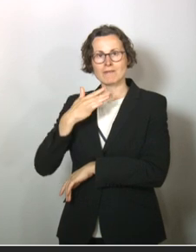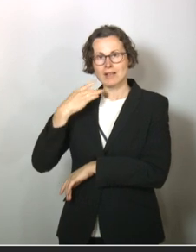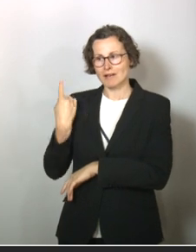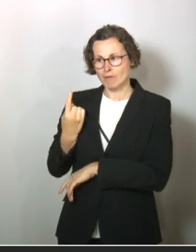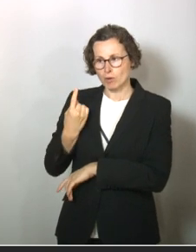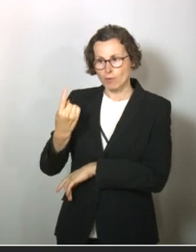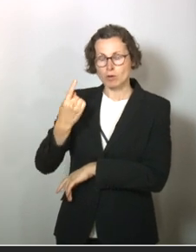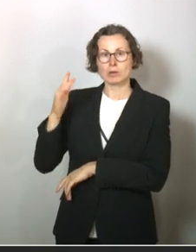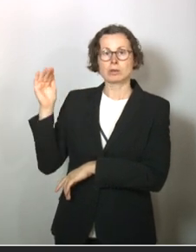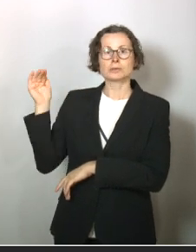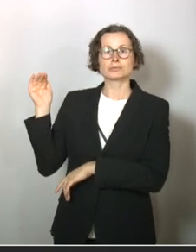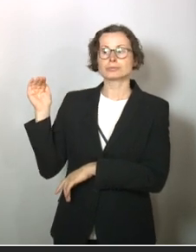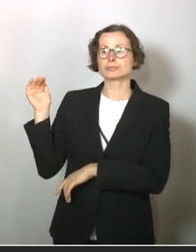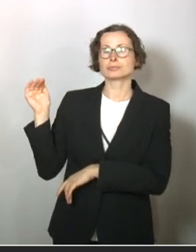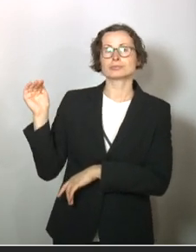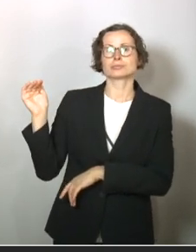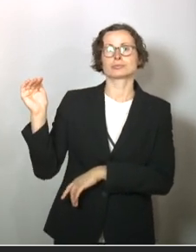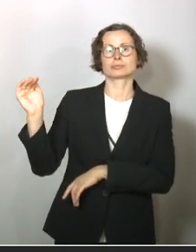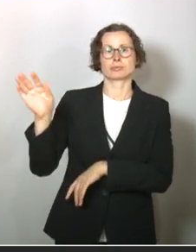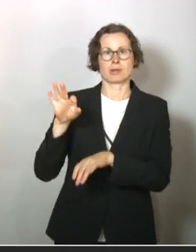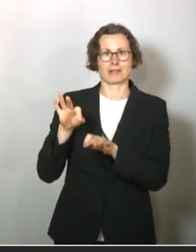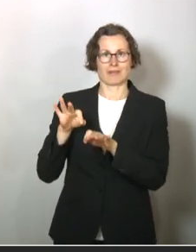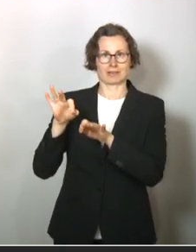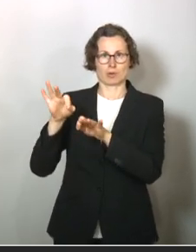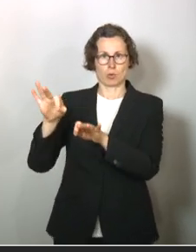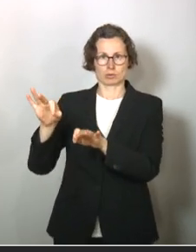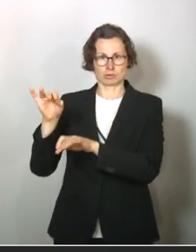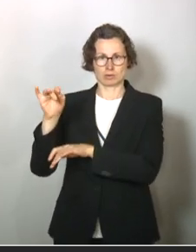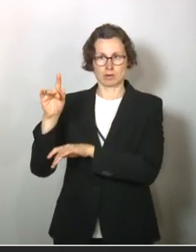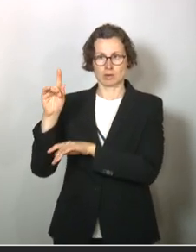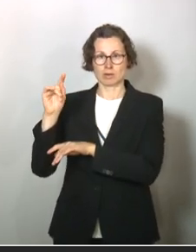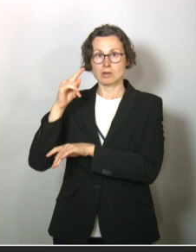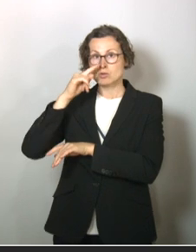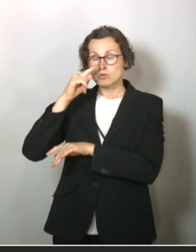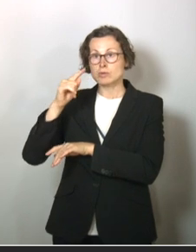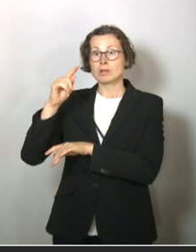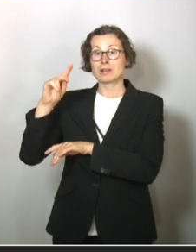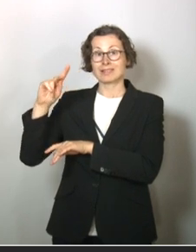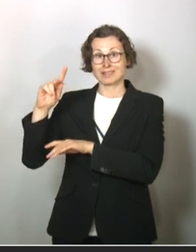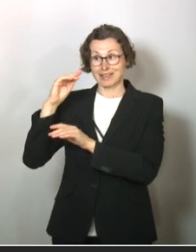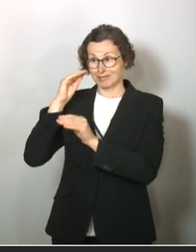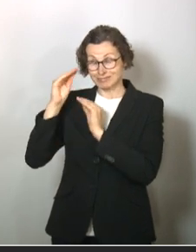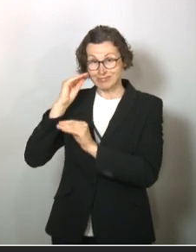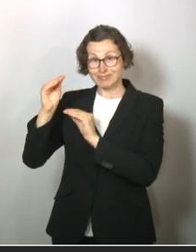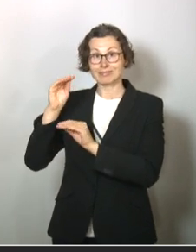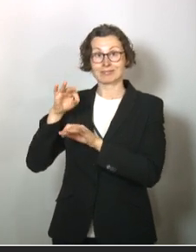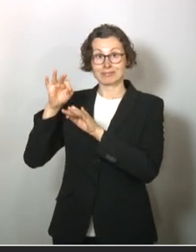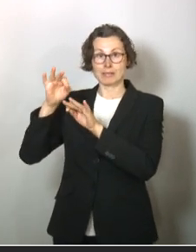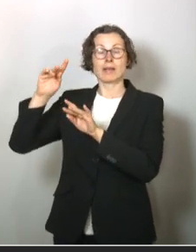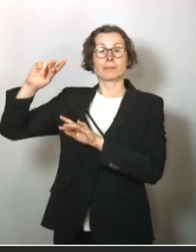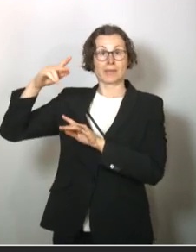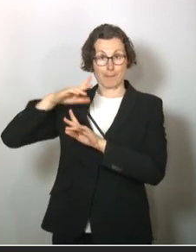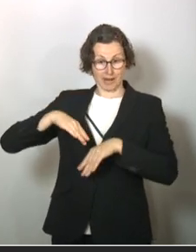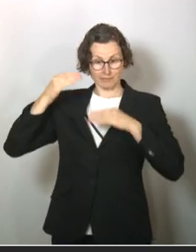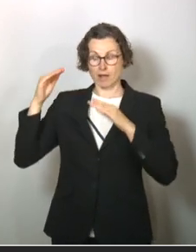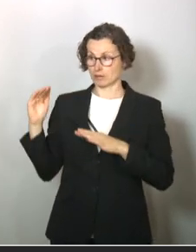immer sehr stiefmütterlich behandelt wurde, war an zweiter Stelle der absoluten Zahlen der infektionsregistrierten Infektionen nach China zu